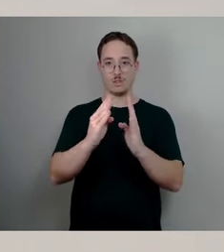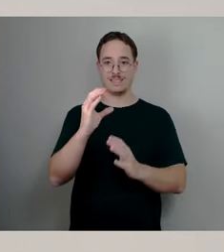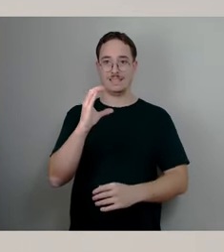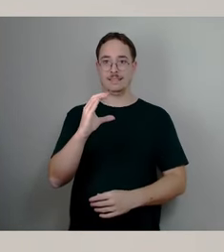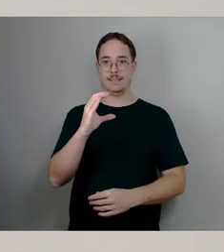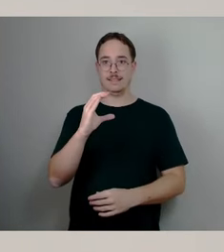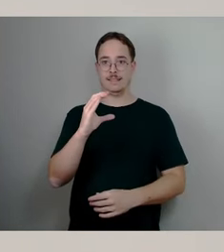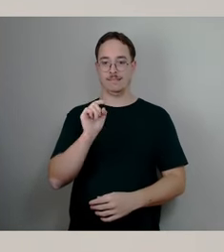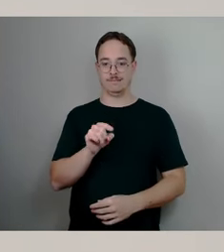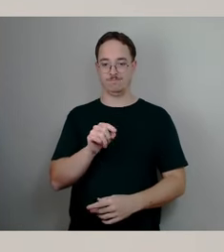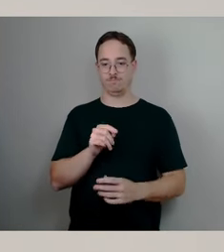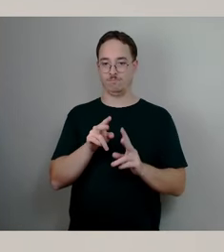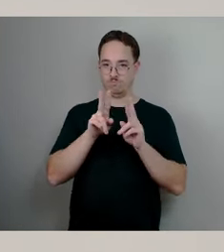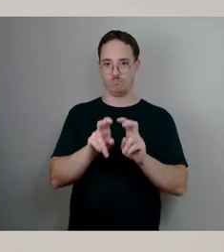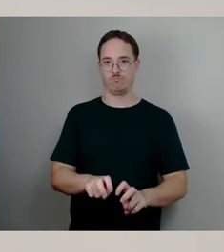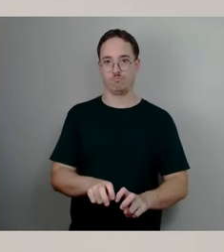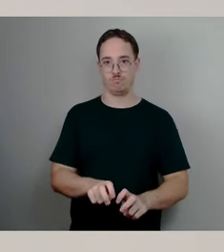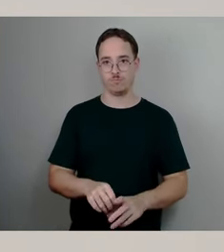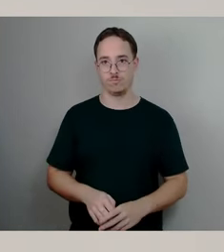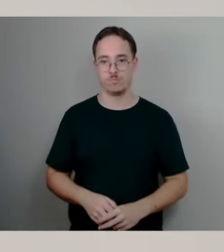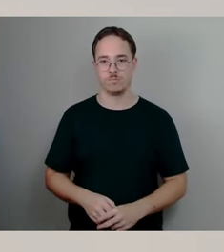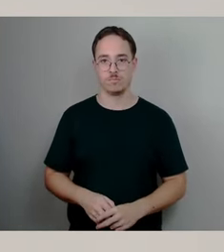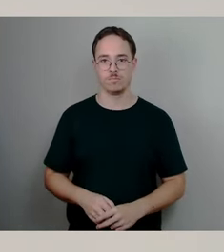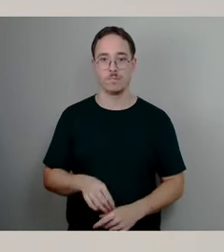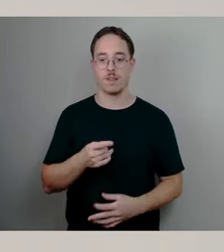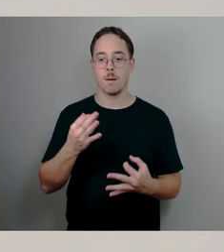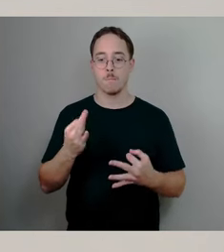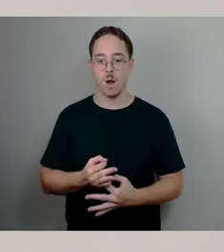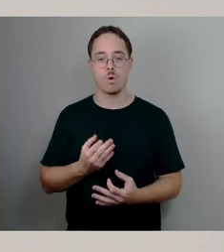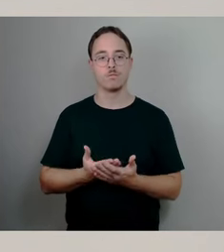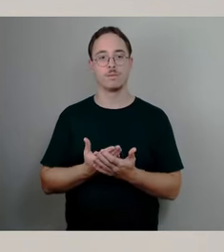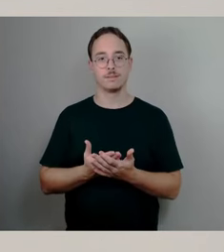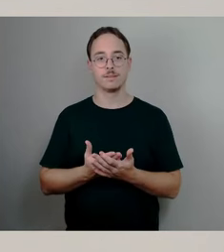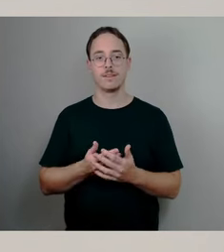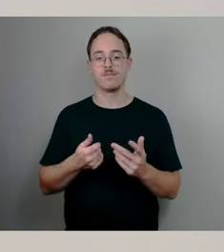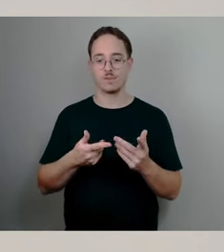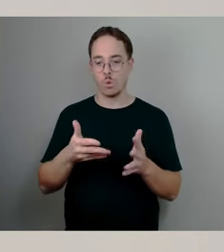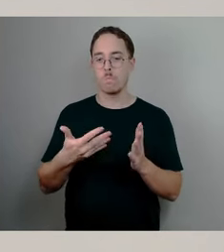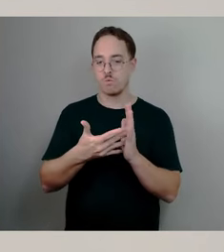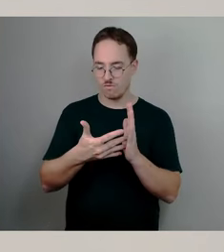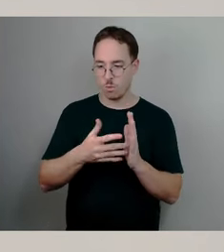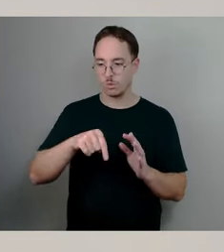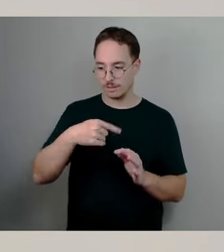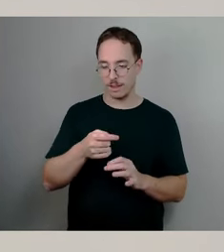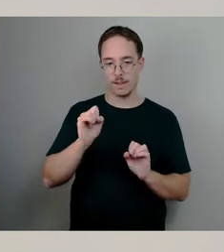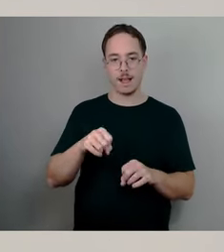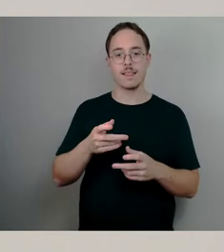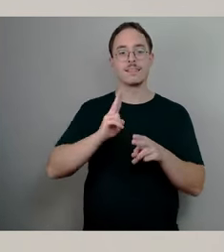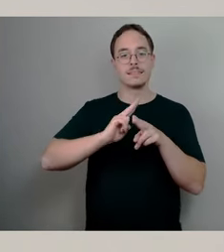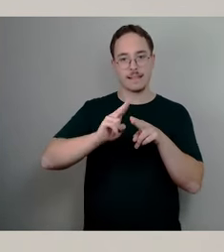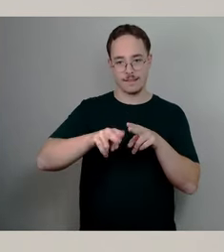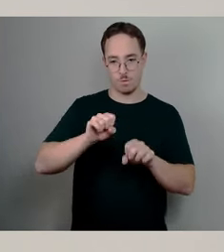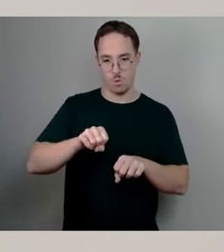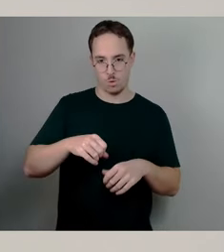ausschreiben zu können für die Sanierung der Brücke, die ja zum Jahresende